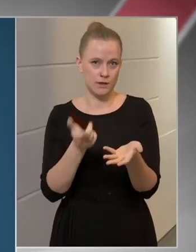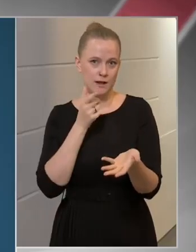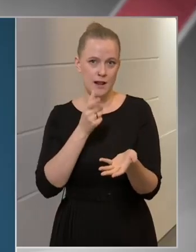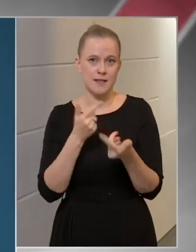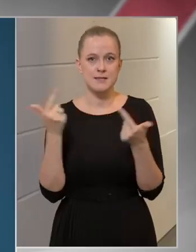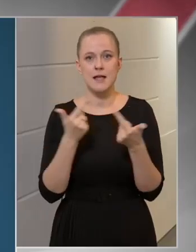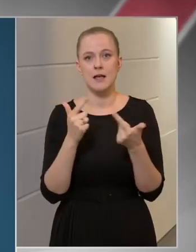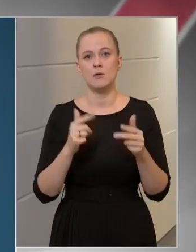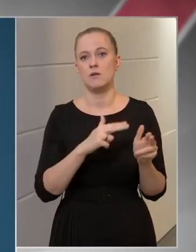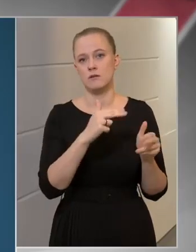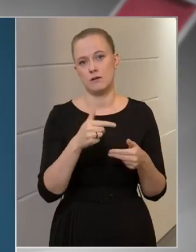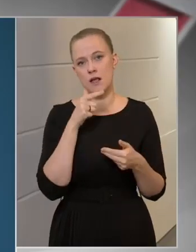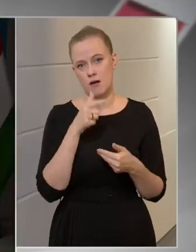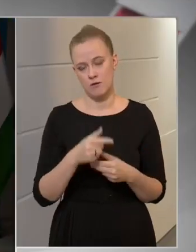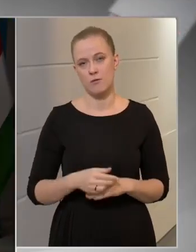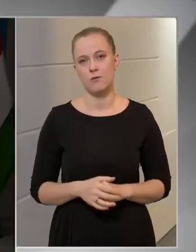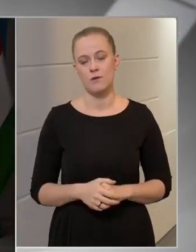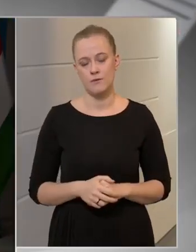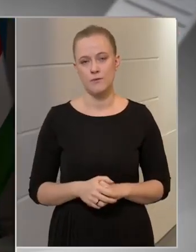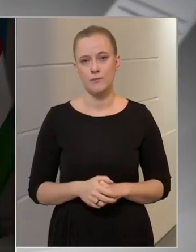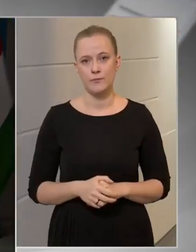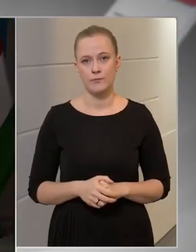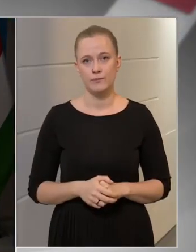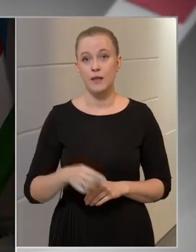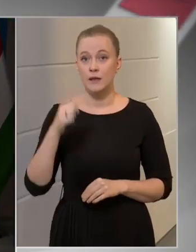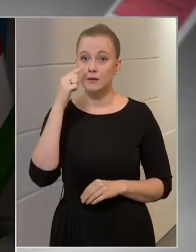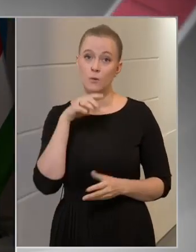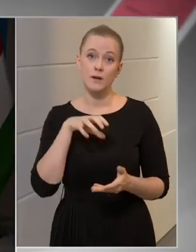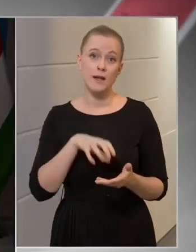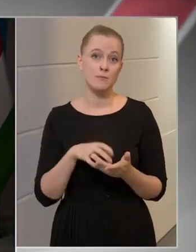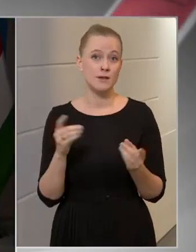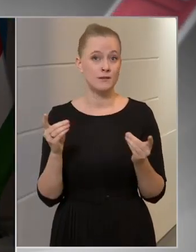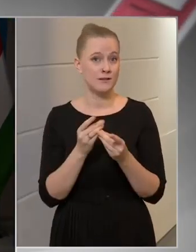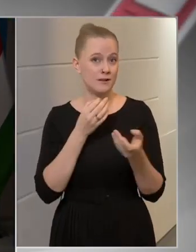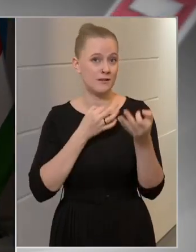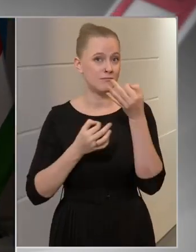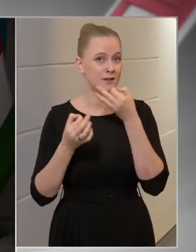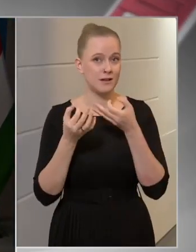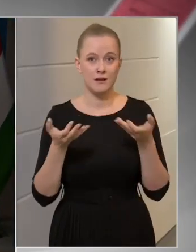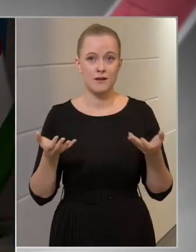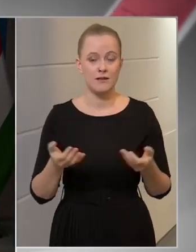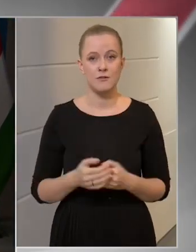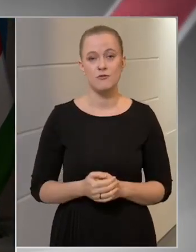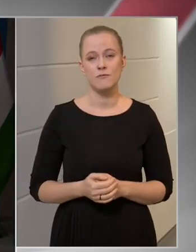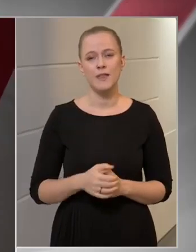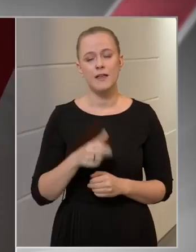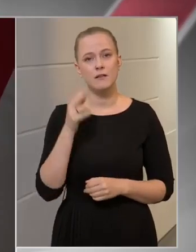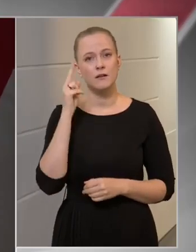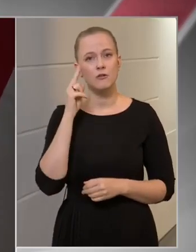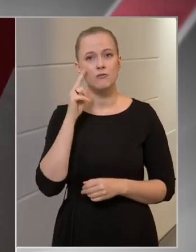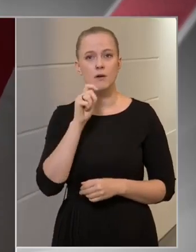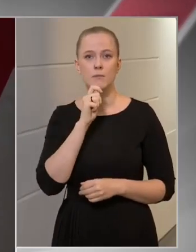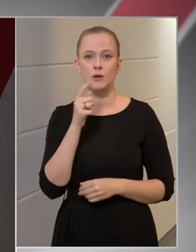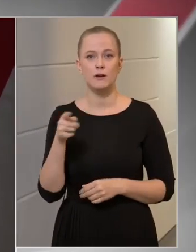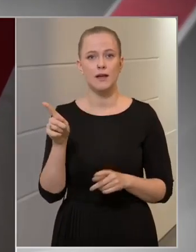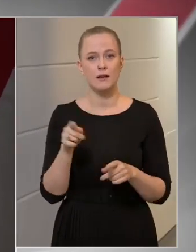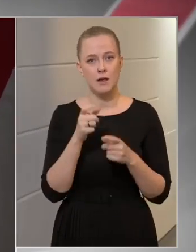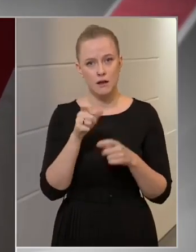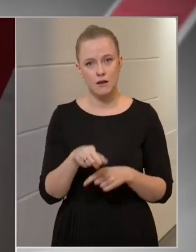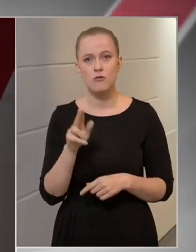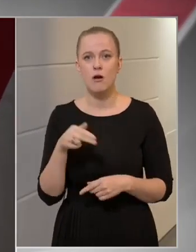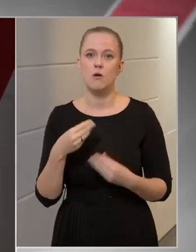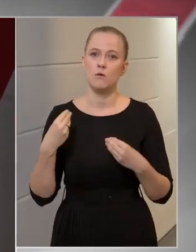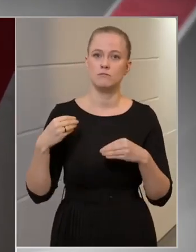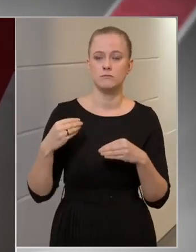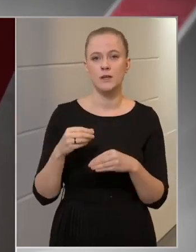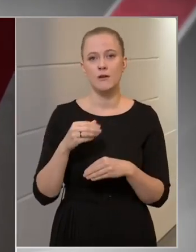tájékoztatni fogjuk Önöket. A Nógrád megyei hírlap megkeresése. Az egyik ismert magyar énekes arról számolt be